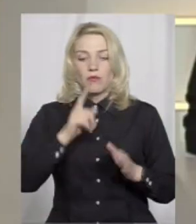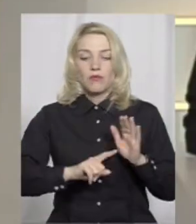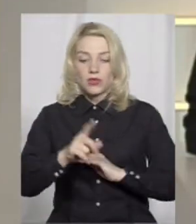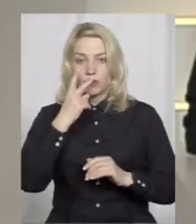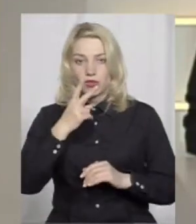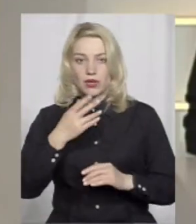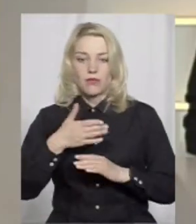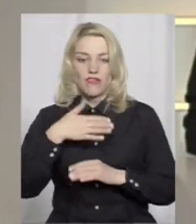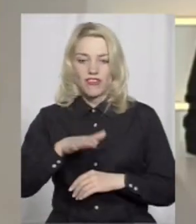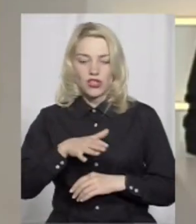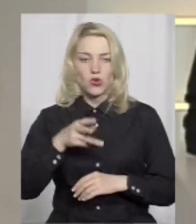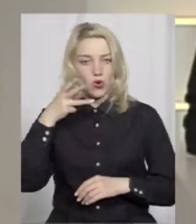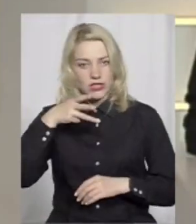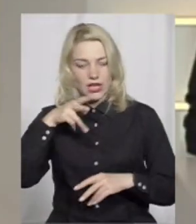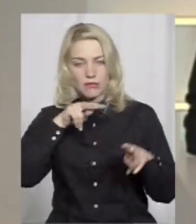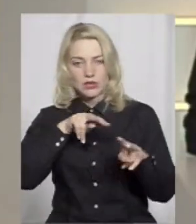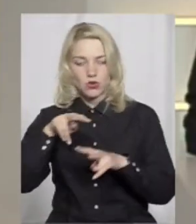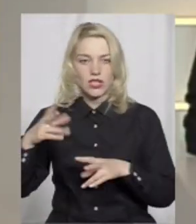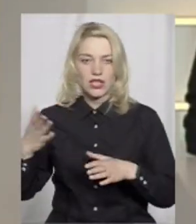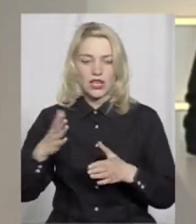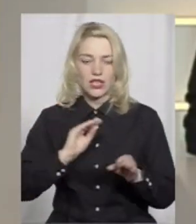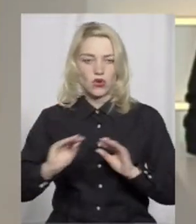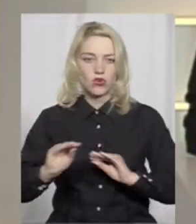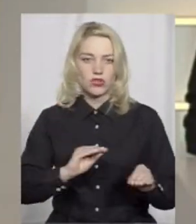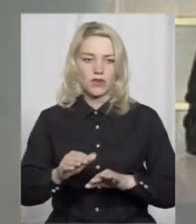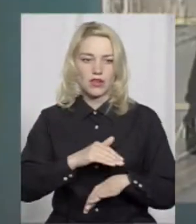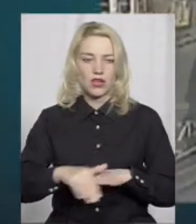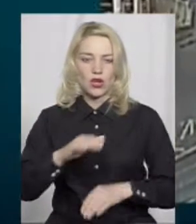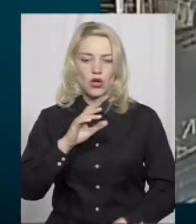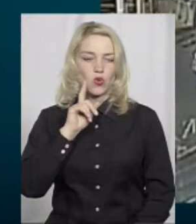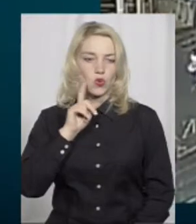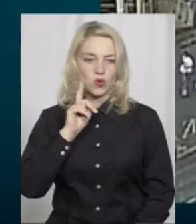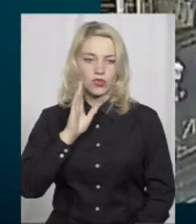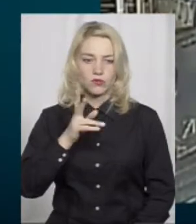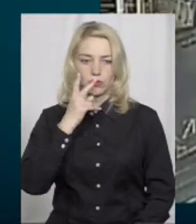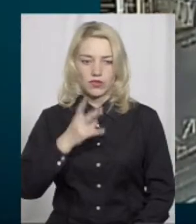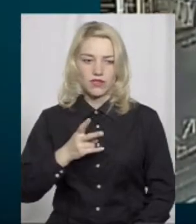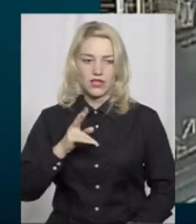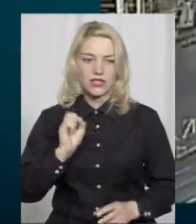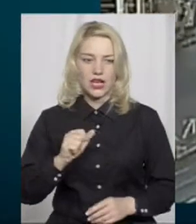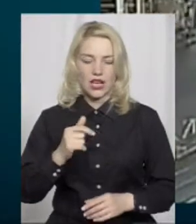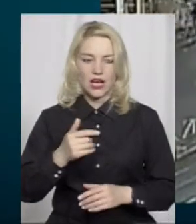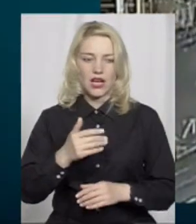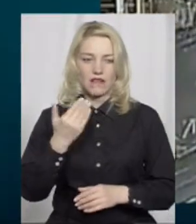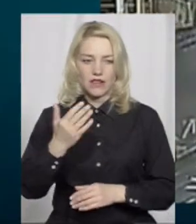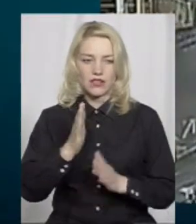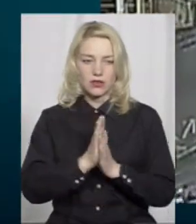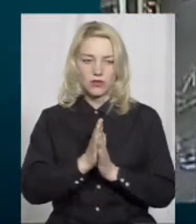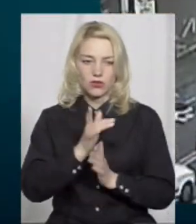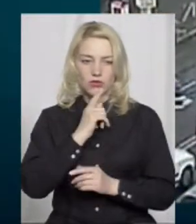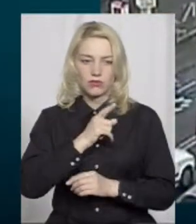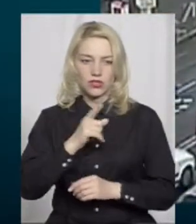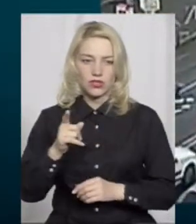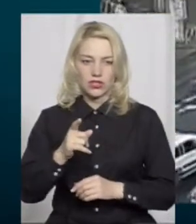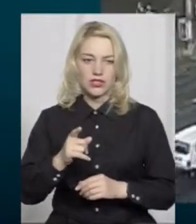відео з камери спостереження, розміщеного в районі Юності. Ми будемо дивитися, а вас, пане Максим, попрошу під час